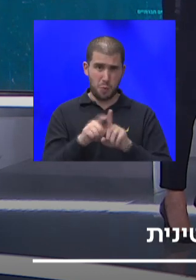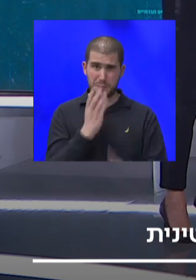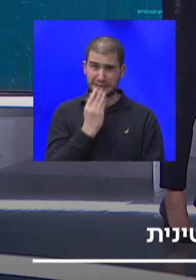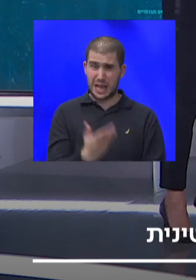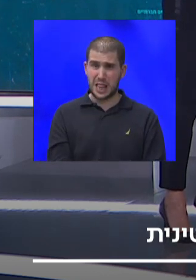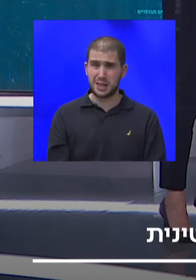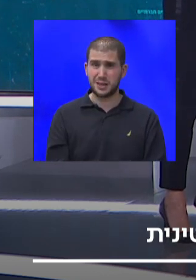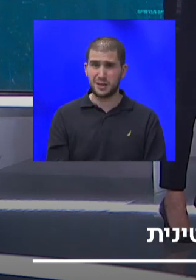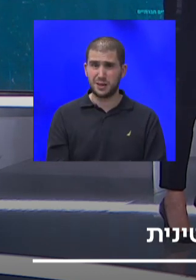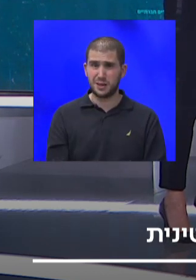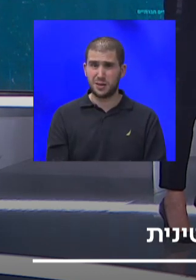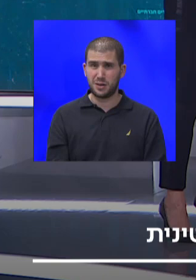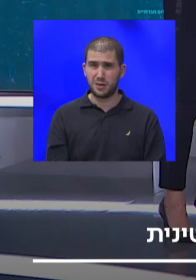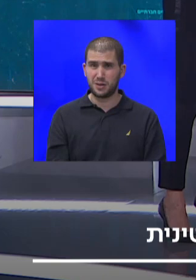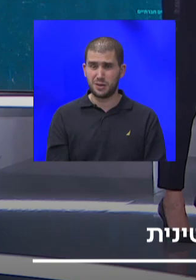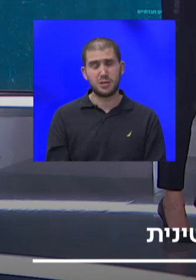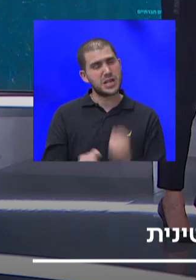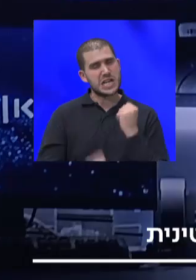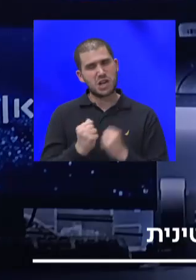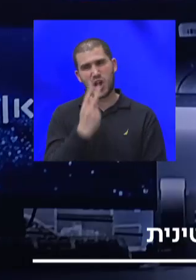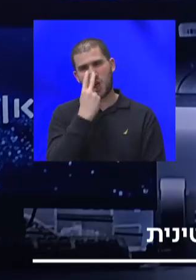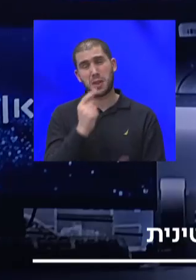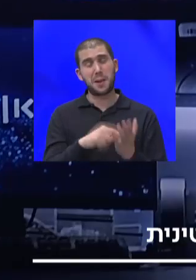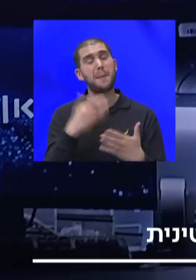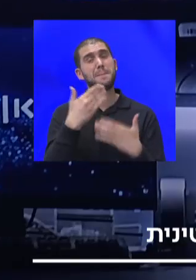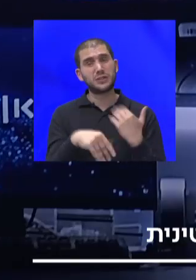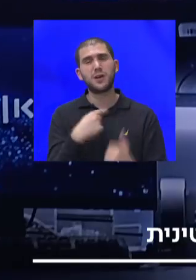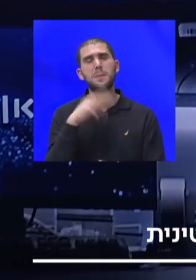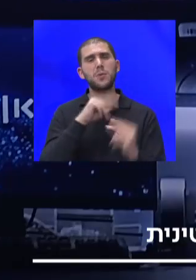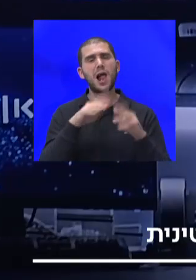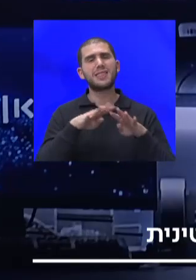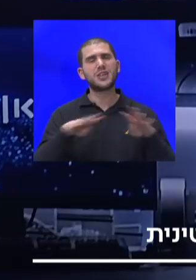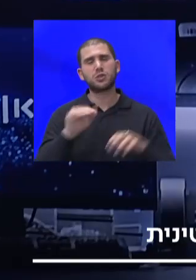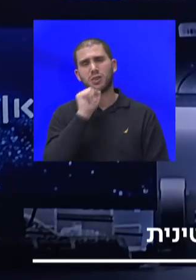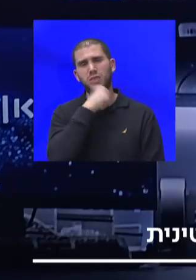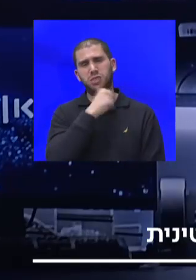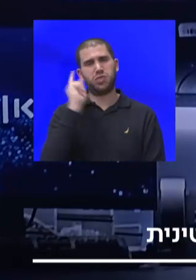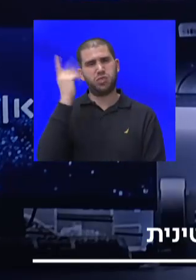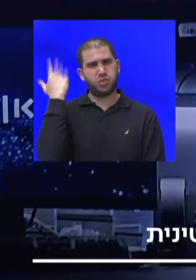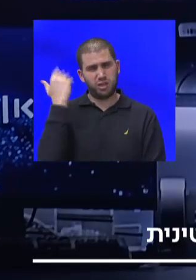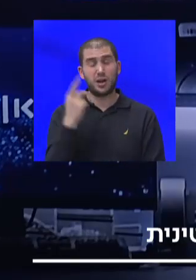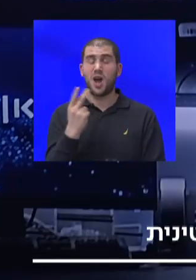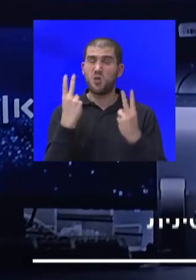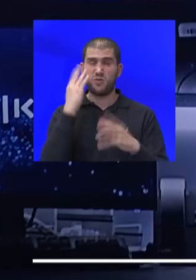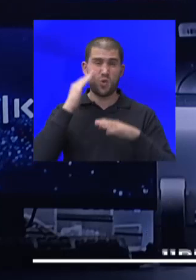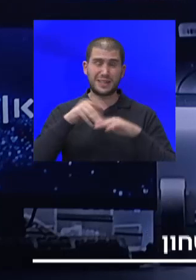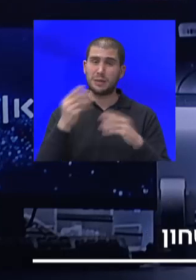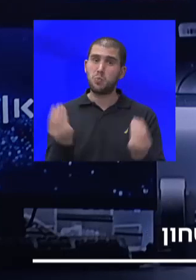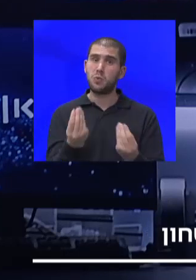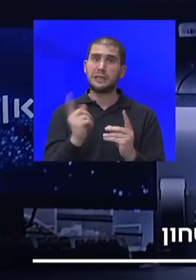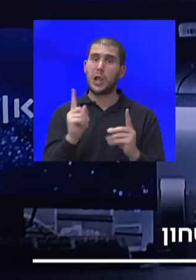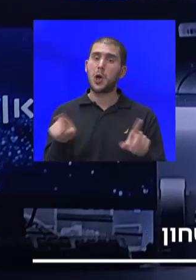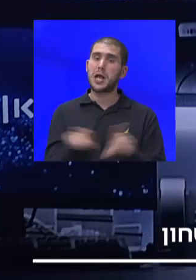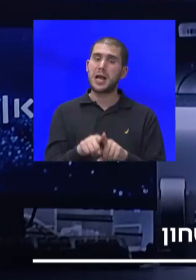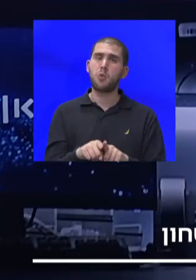תראי, קשה לראות את זה, כיוון שבסופו של דבר אנחנו מדברים על תשתיות ישנות, וחשוב להגיד, זה לא מוצר מותרות, כמו ששאל, אנחנו מדברים על